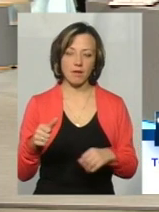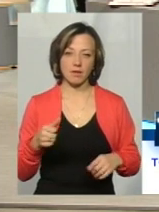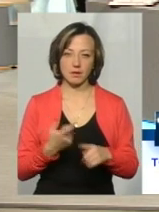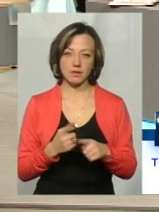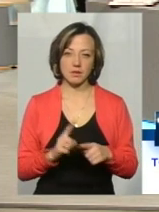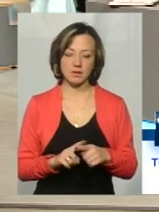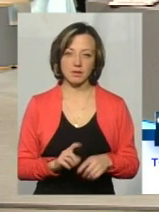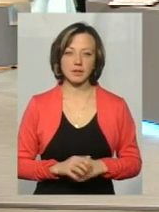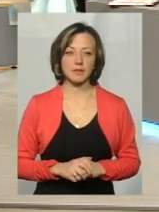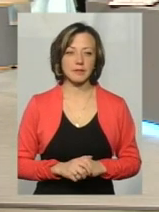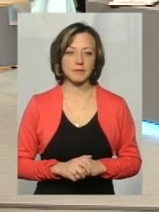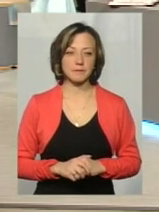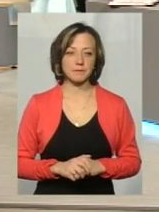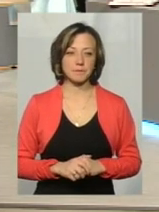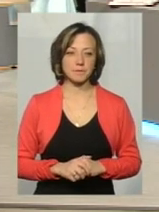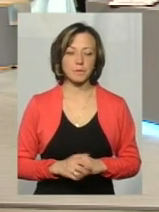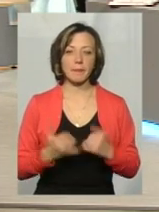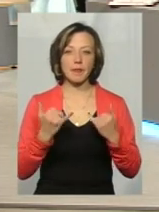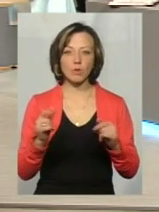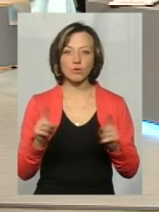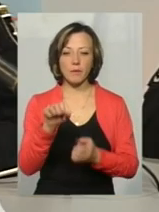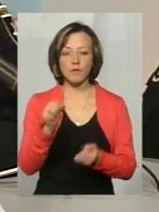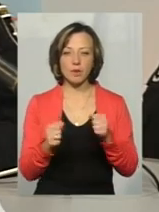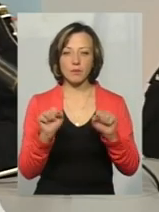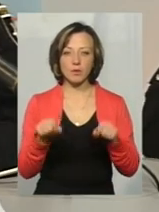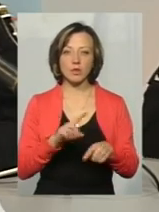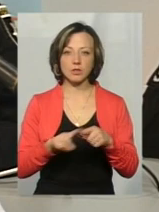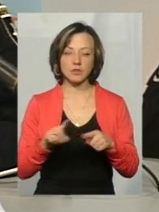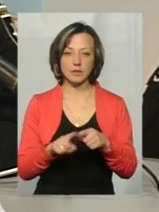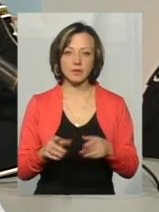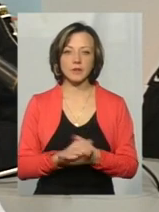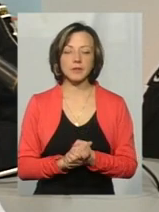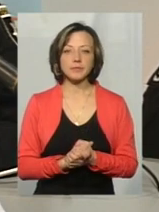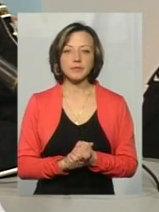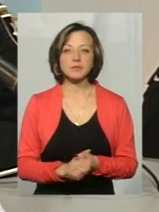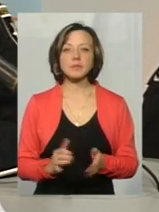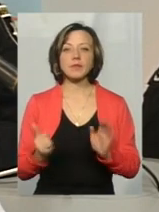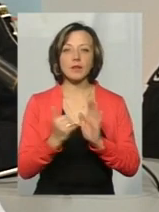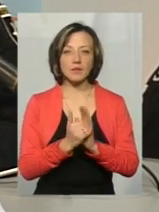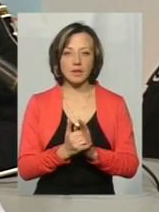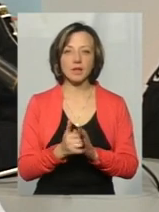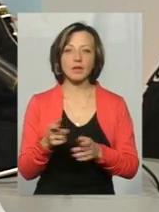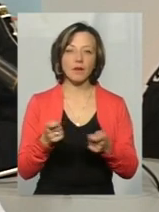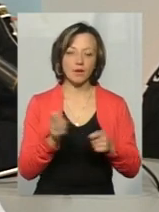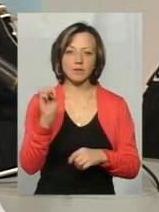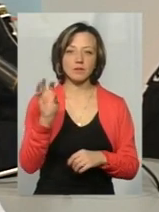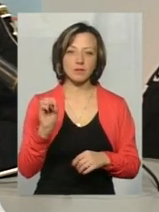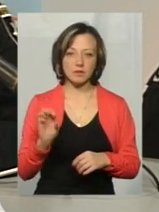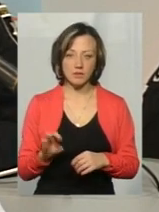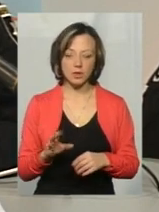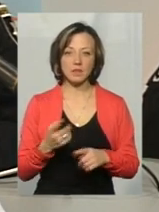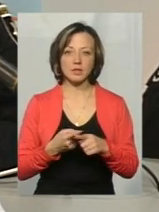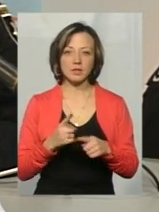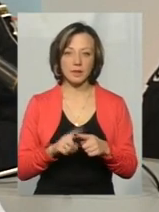сигнал світофора пішохідний, для того, щоб водії могли швидше залишити. Але, Сану, навіть встановити такий регульований, Навіть, щоб встановити такий